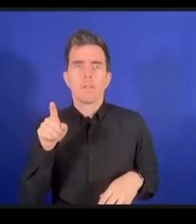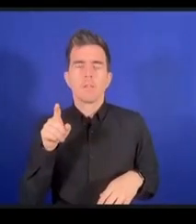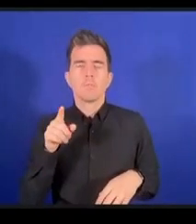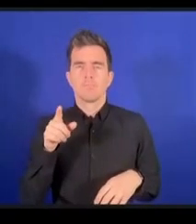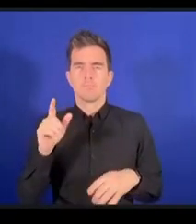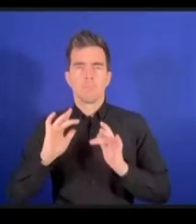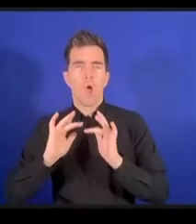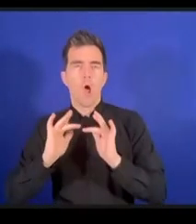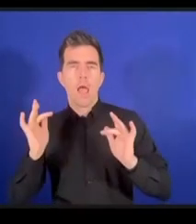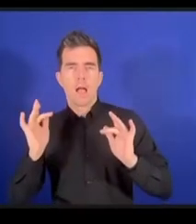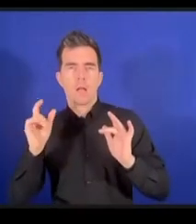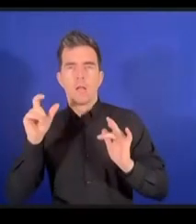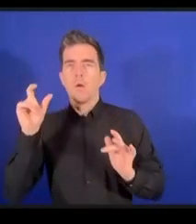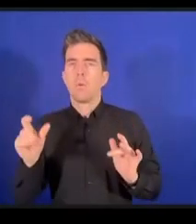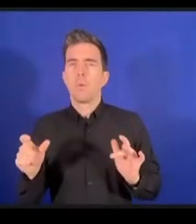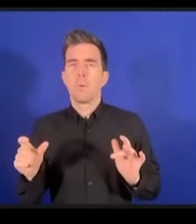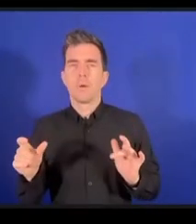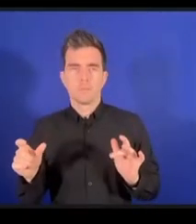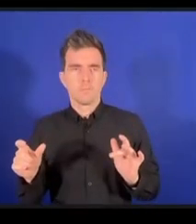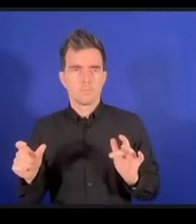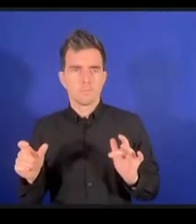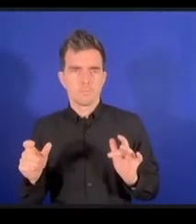Perrine vous pouvez parler